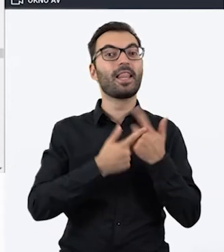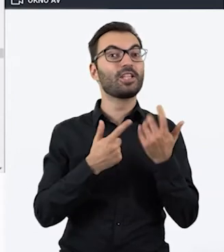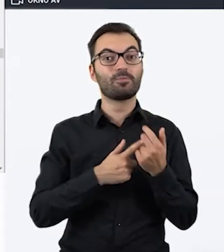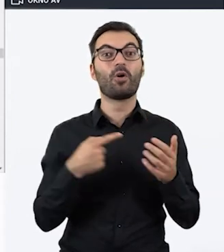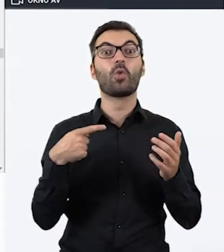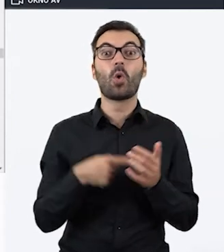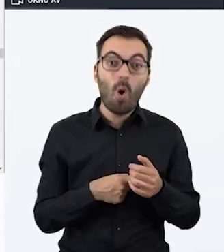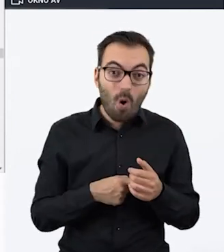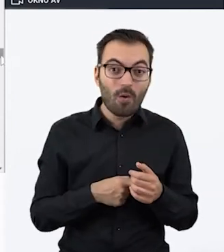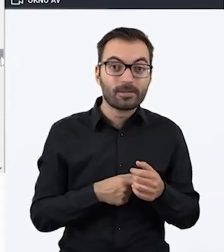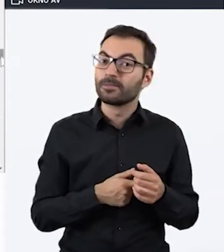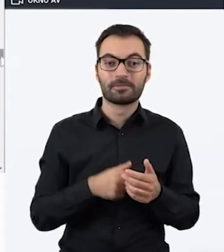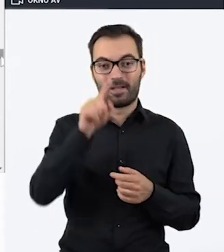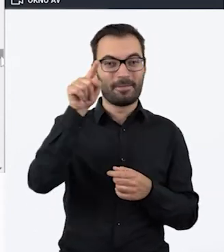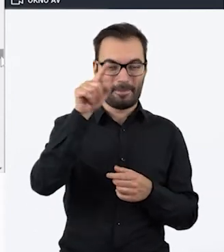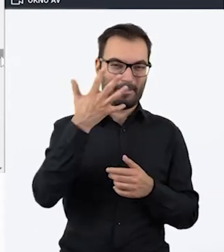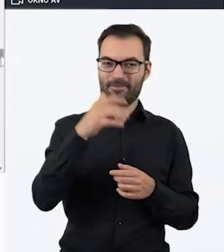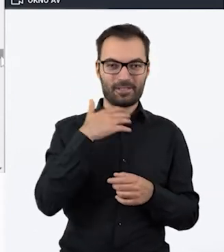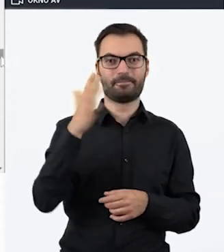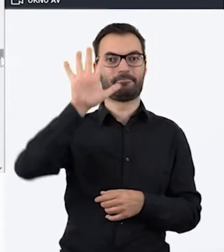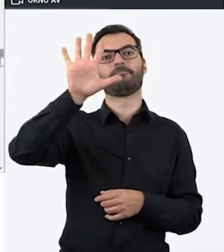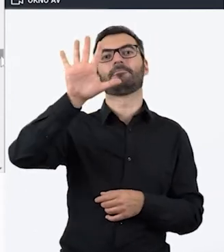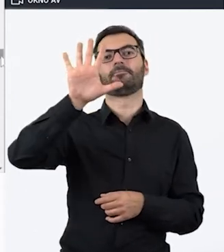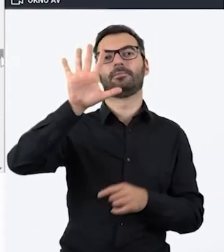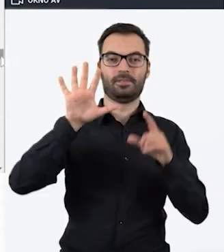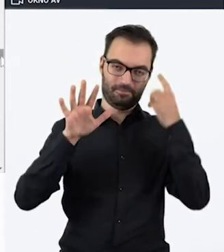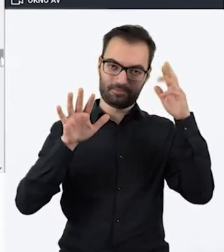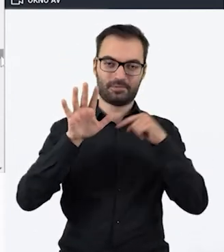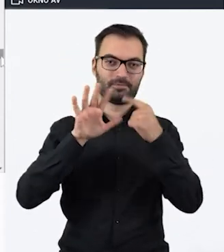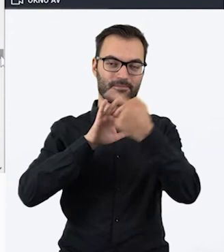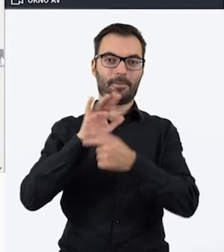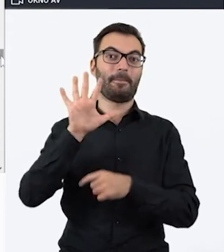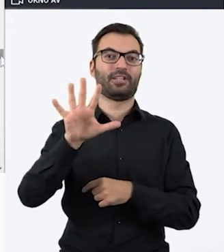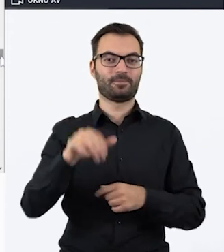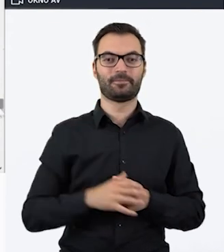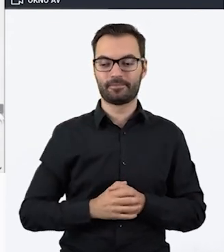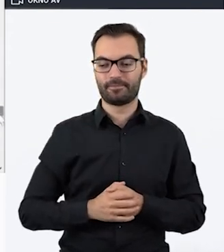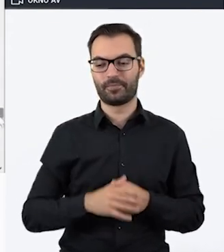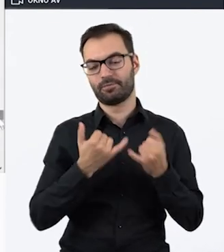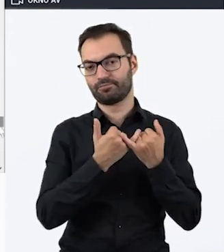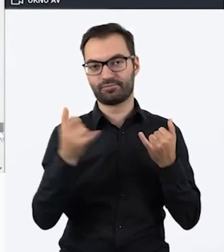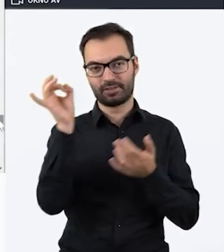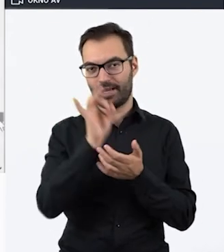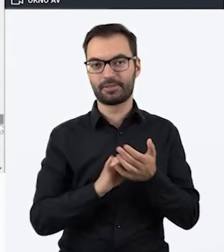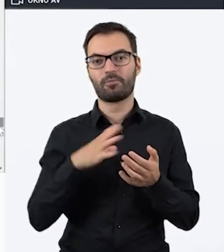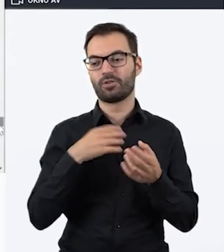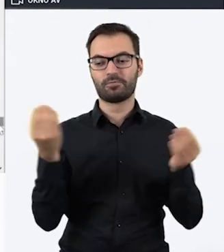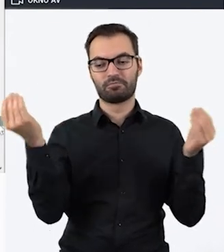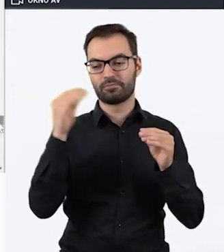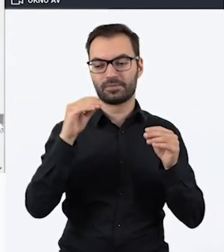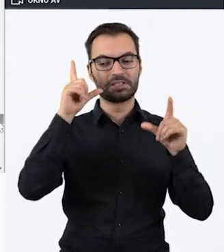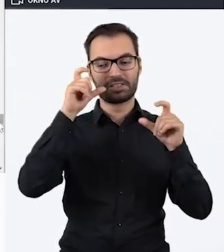słowa pięć, czy jako liczby, można wstawić takie zdjęcie. Tutaj różne grafiki. Można wstawiać również